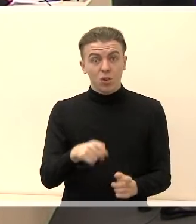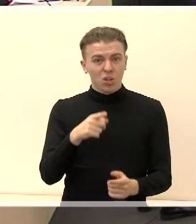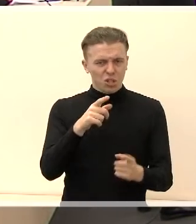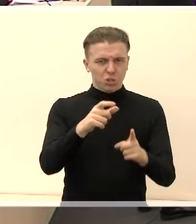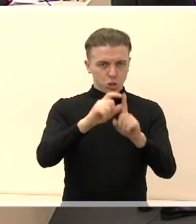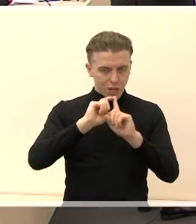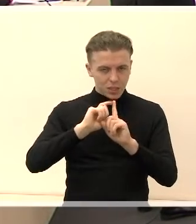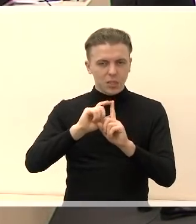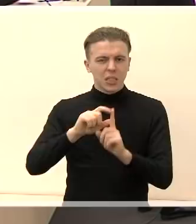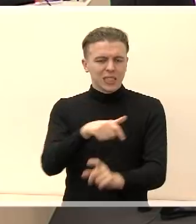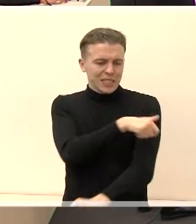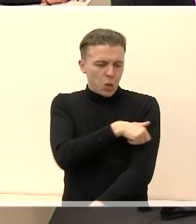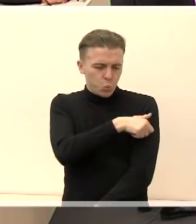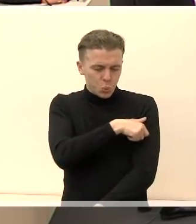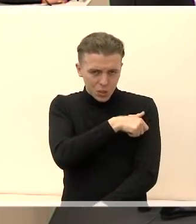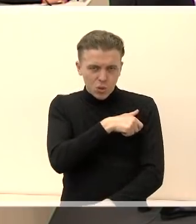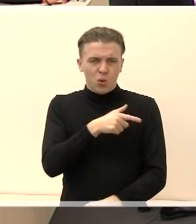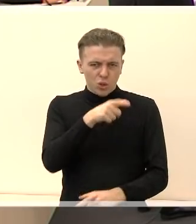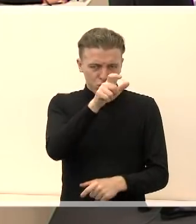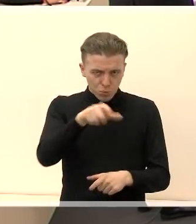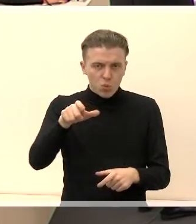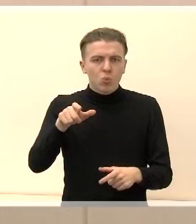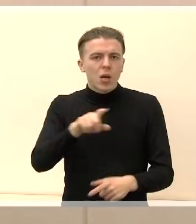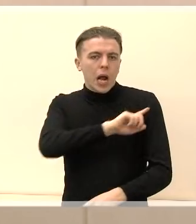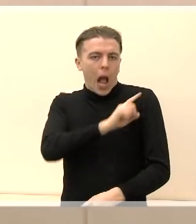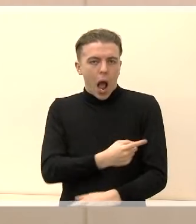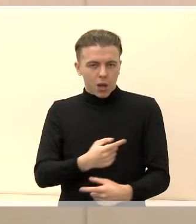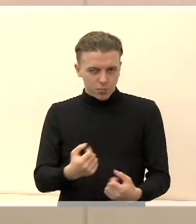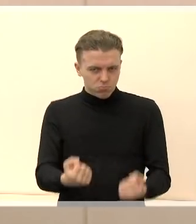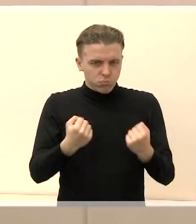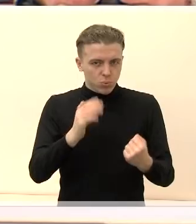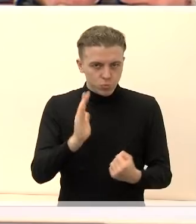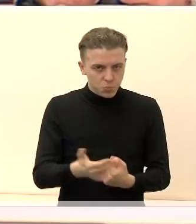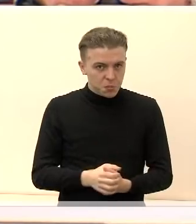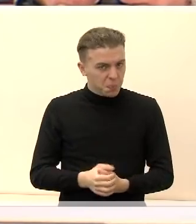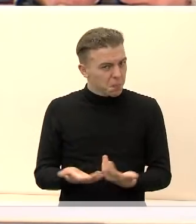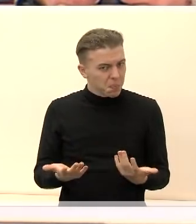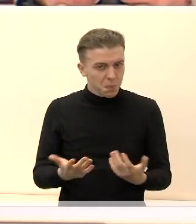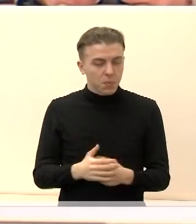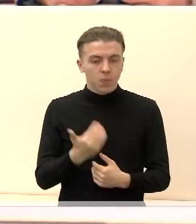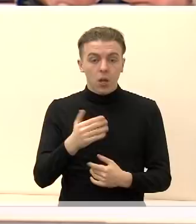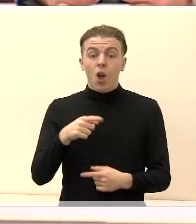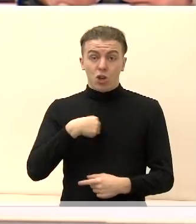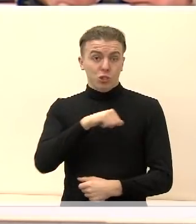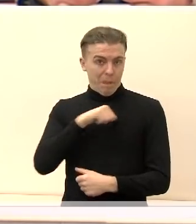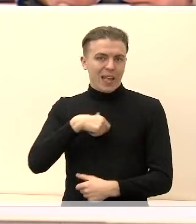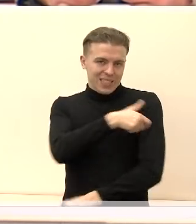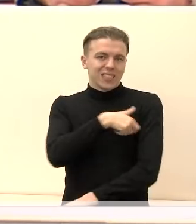galias. Trim punktais, kaip jūs jas didinsis? Aš esu pati seniūnaitė.